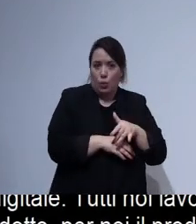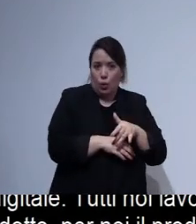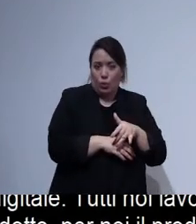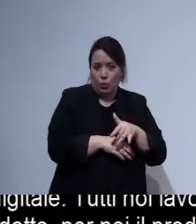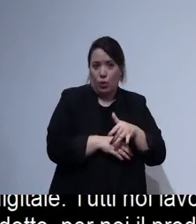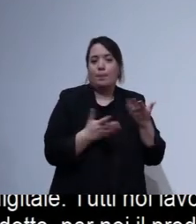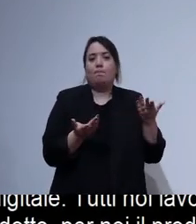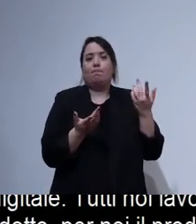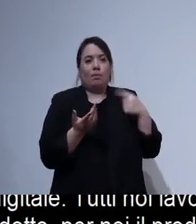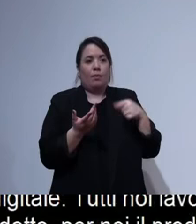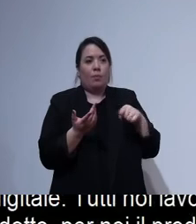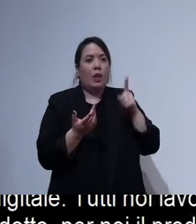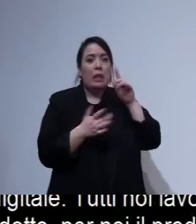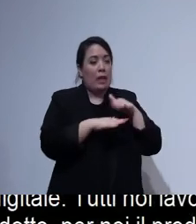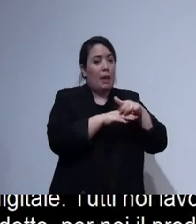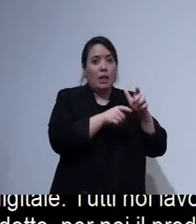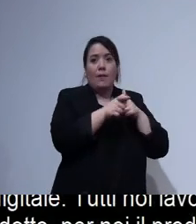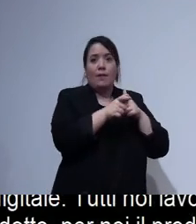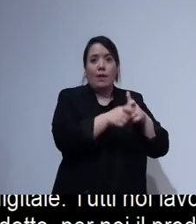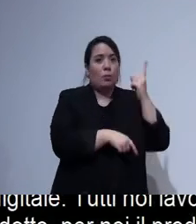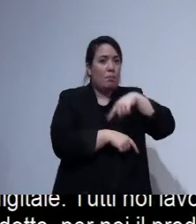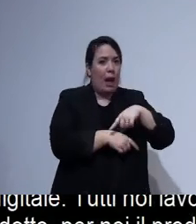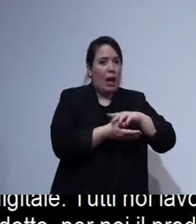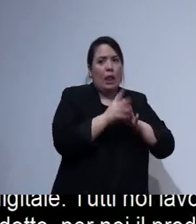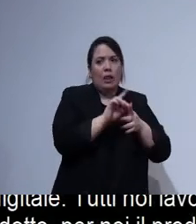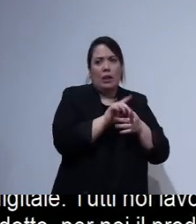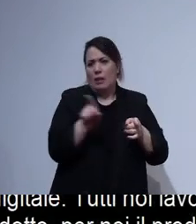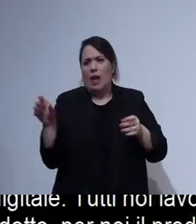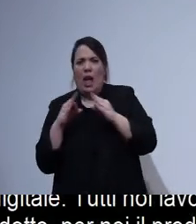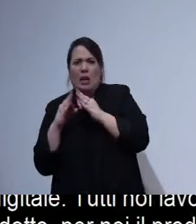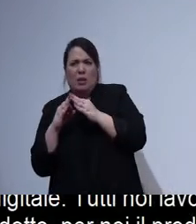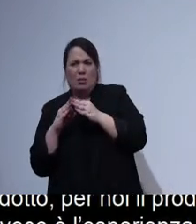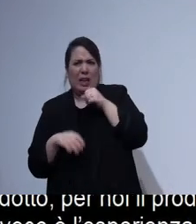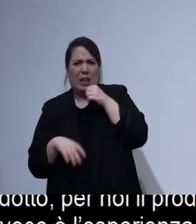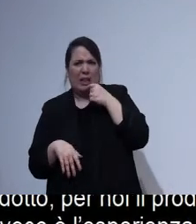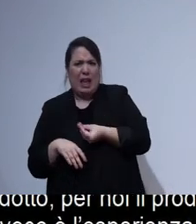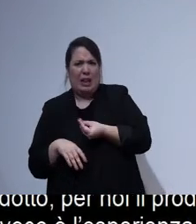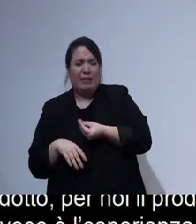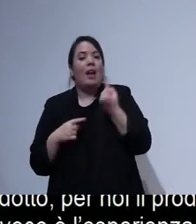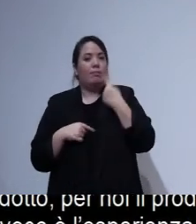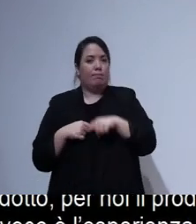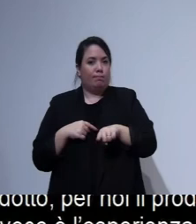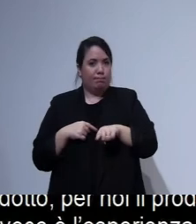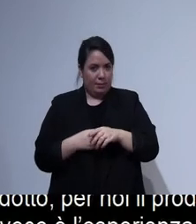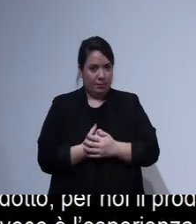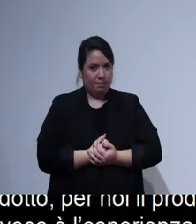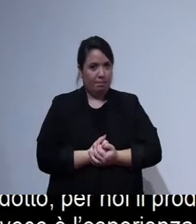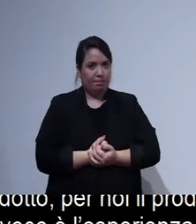tutto. Senza una buona esperienza di viaggio poi non avrebbe senso neanche avere un portale di prenotazioni.